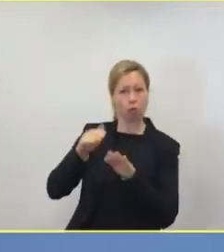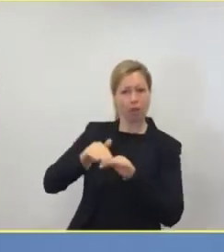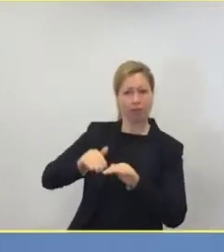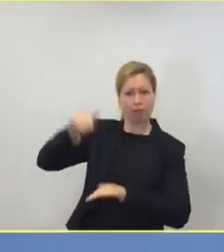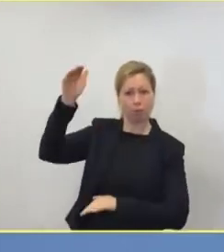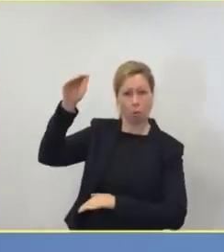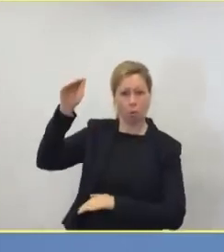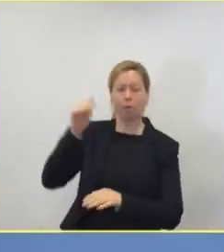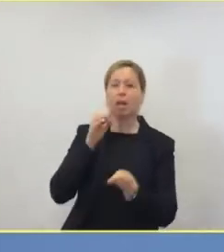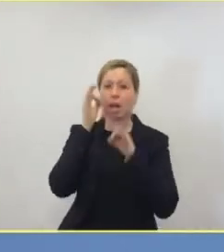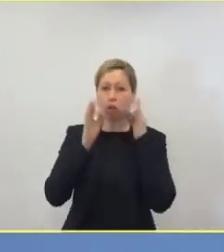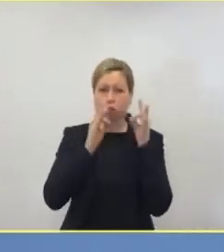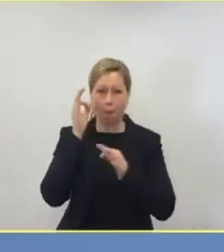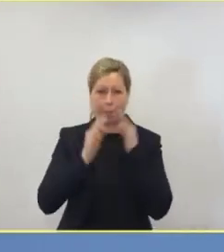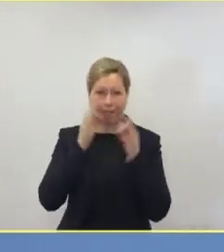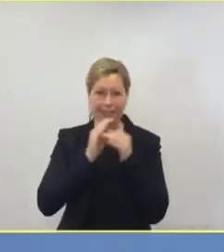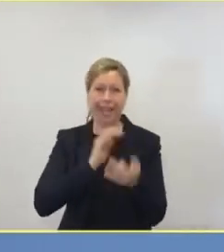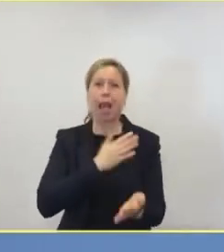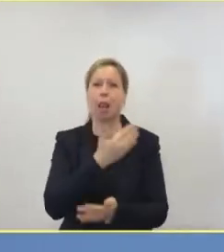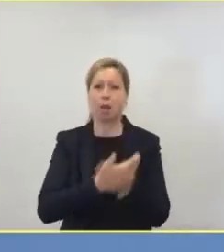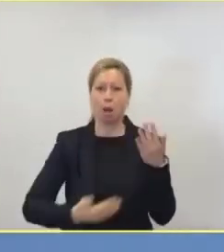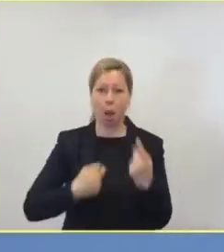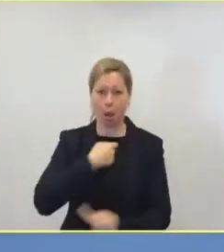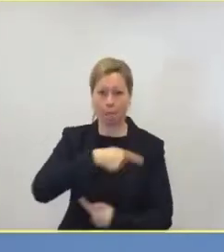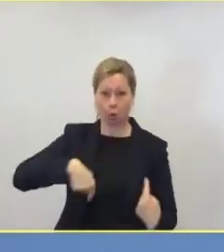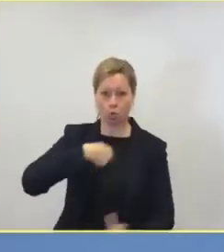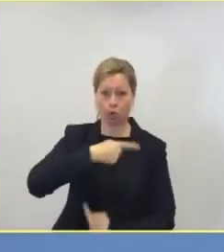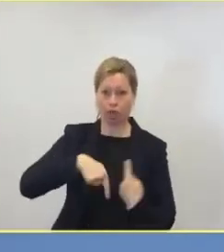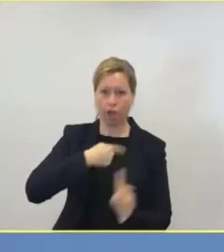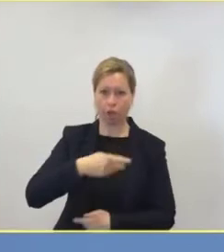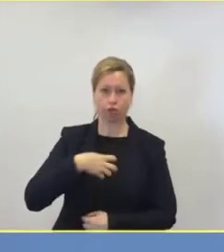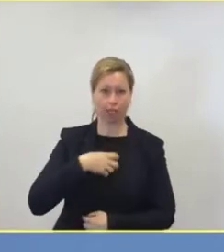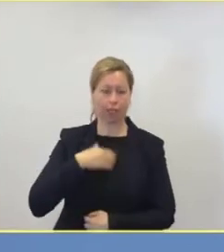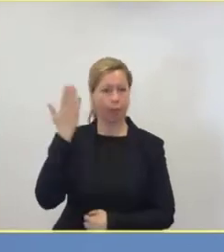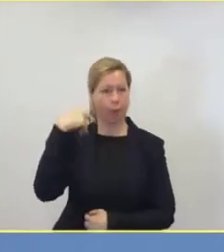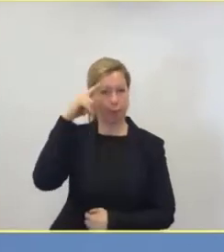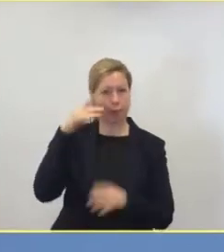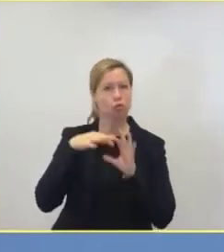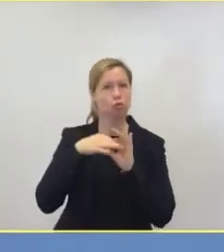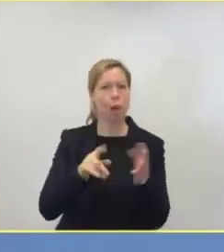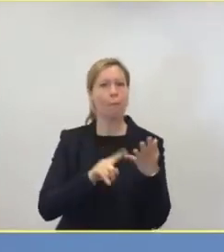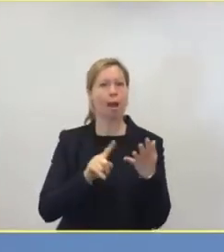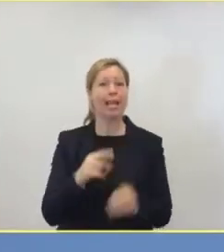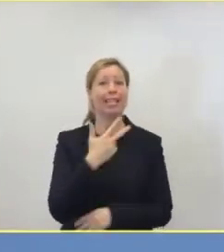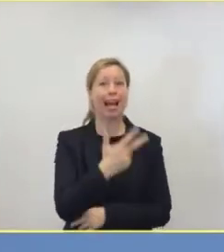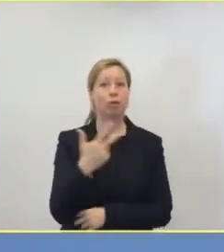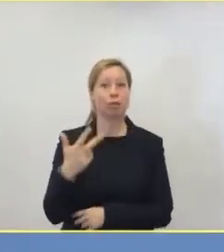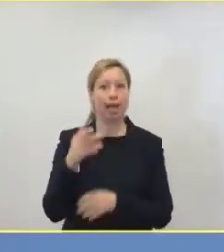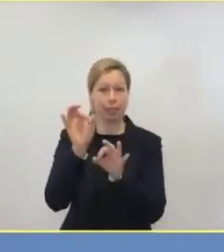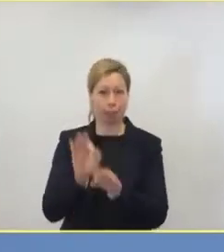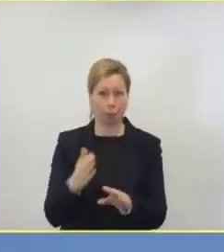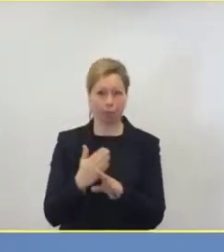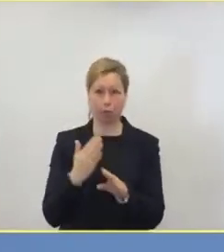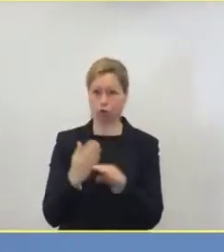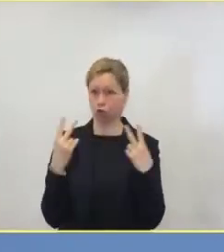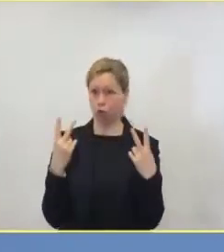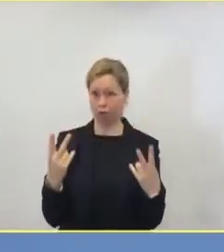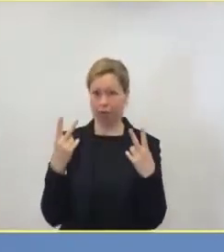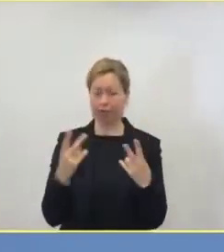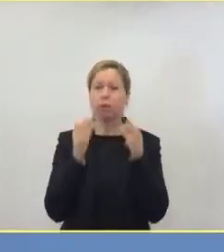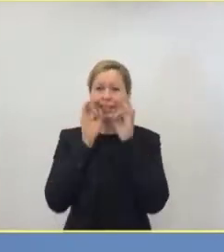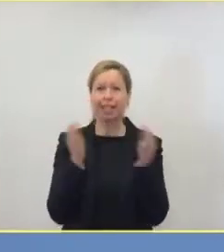Eine Dialysetherapie war bei 33 Prozent der Hamburger Intensivpatienten notwendig. Und die Intensivsterblichkeit war